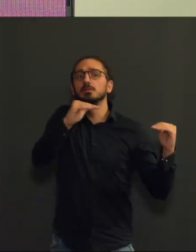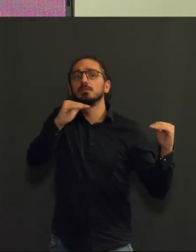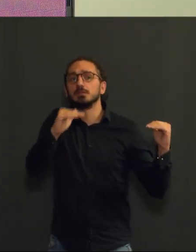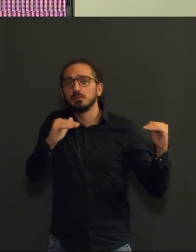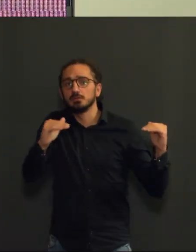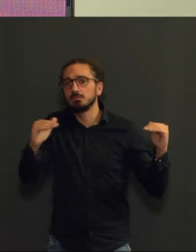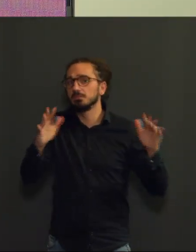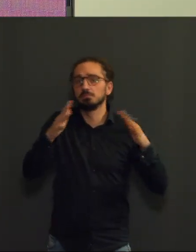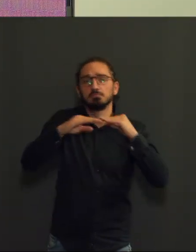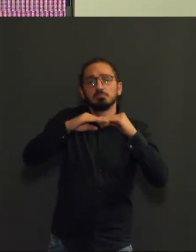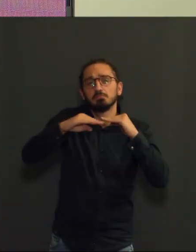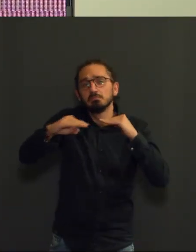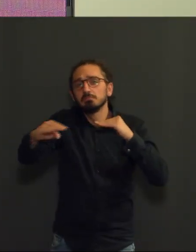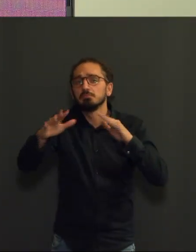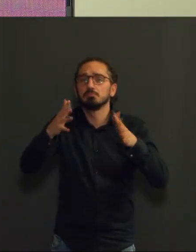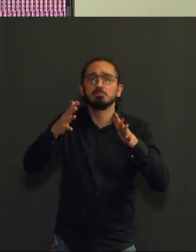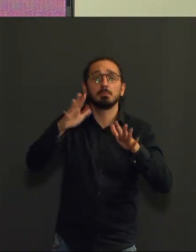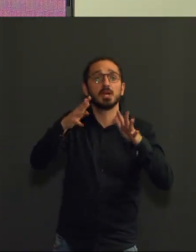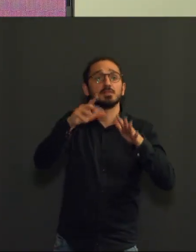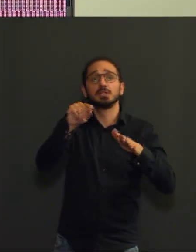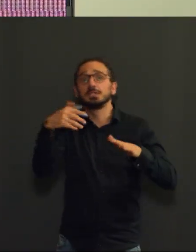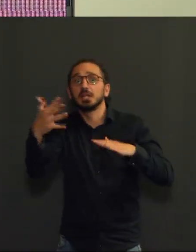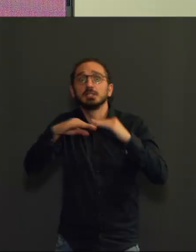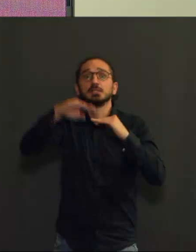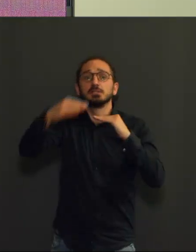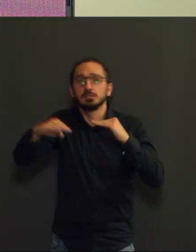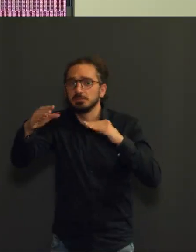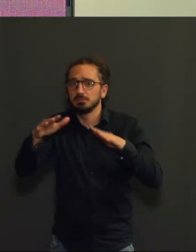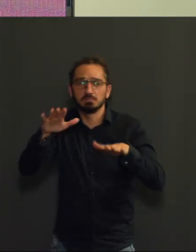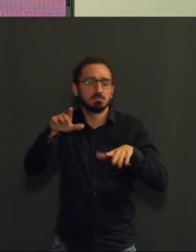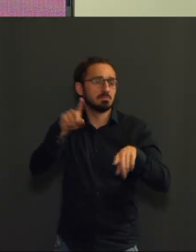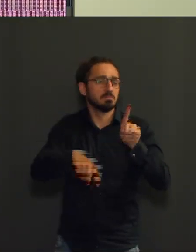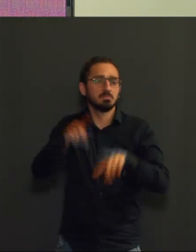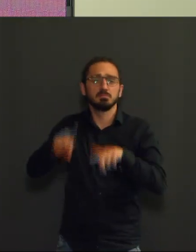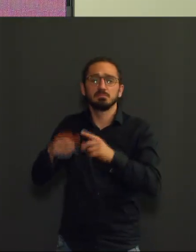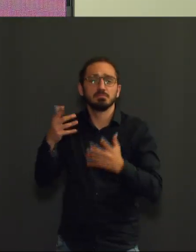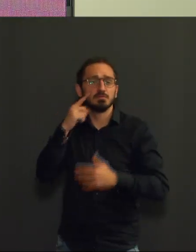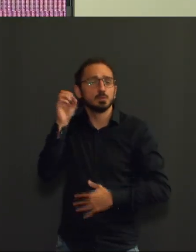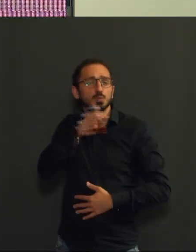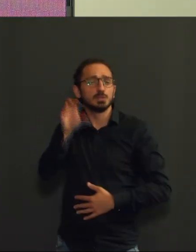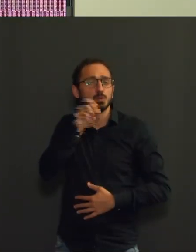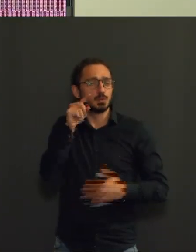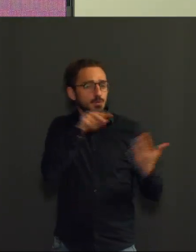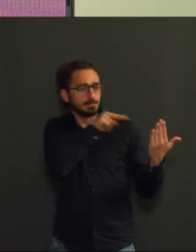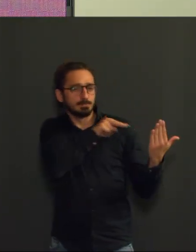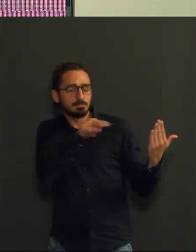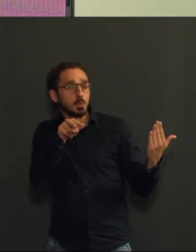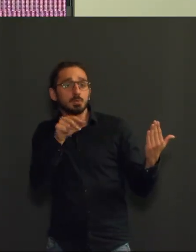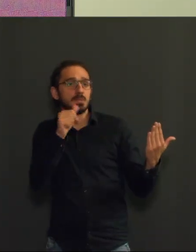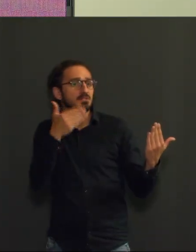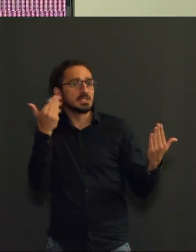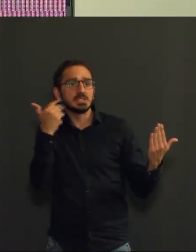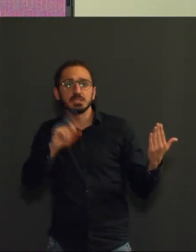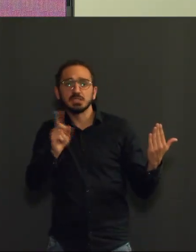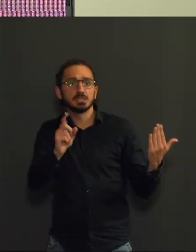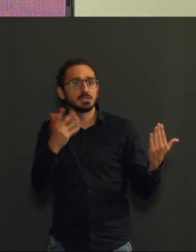ou 20 lits. Il est difficile de savoir exactement ce qui se passe au jour le jour dans les différents soins intensifs. Il